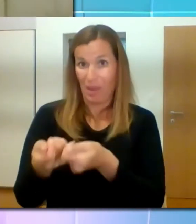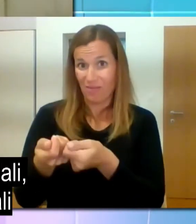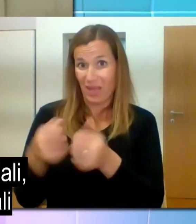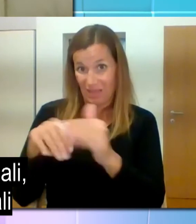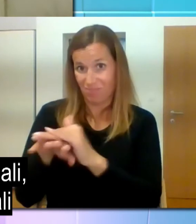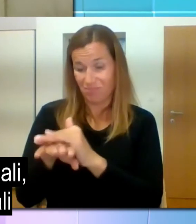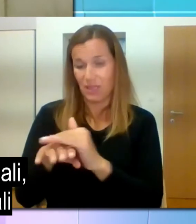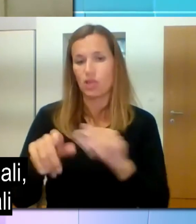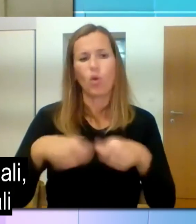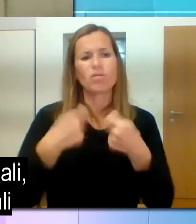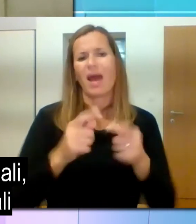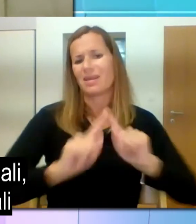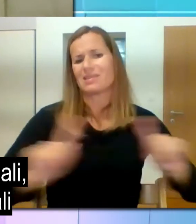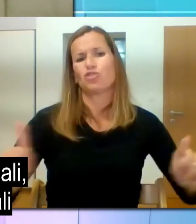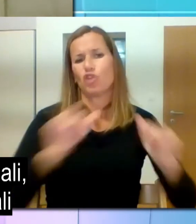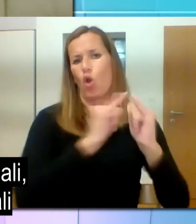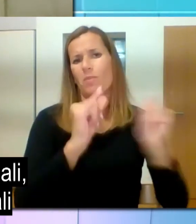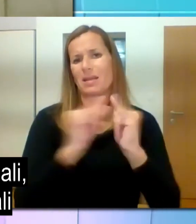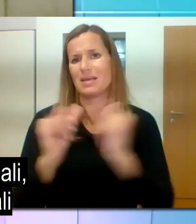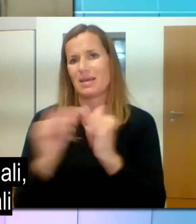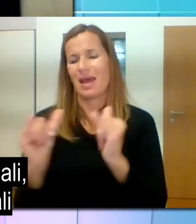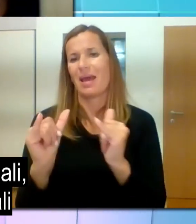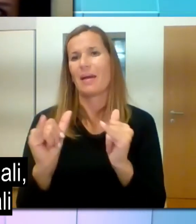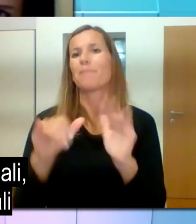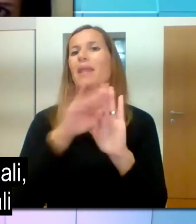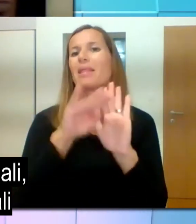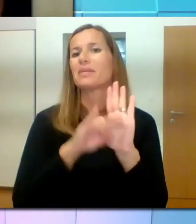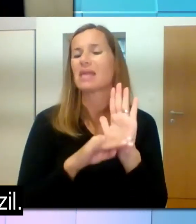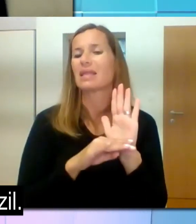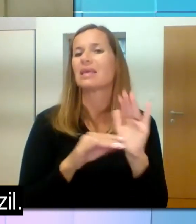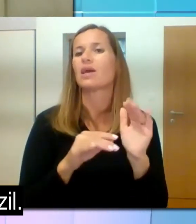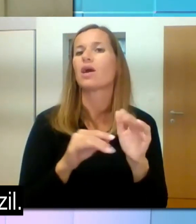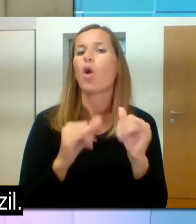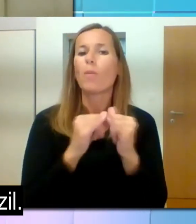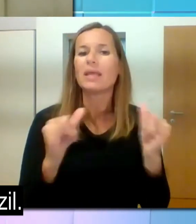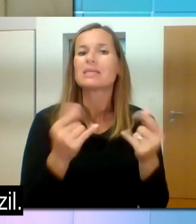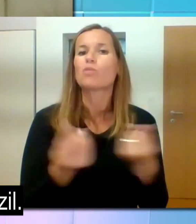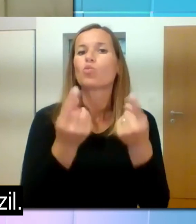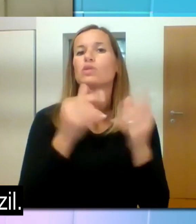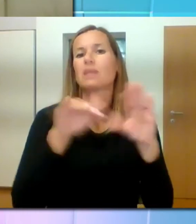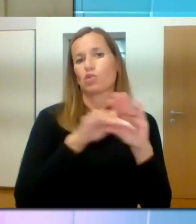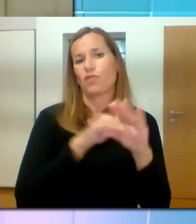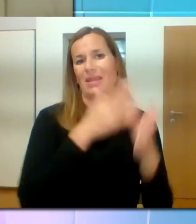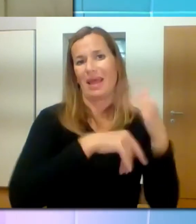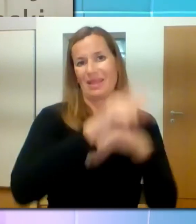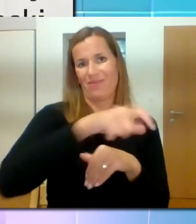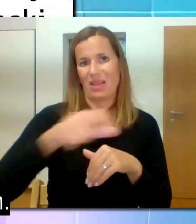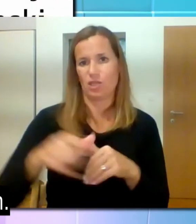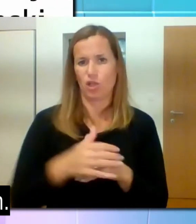Pa bi mogoče lahko še povedali, boste še sodelovki predali besedo za prilagoditve vozil?